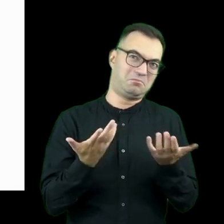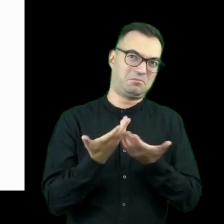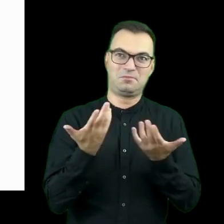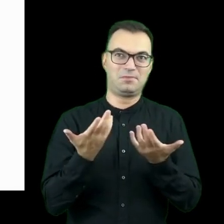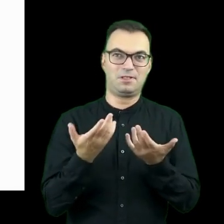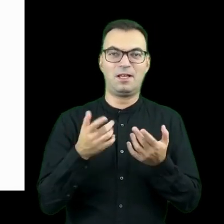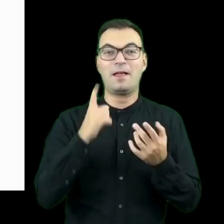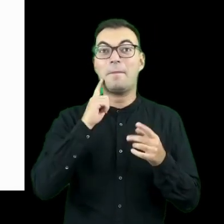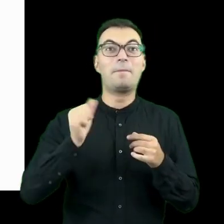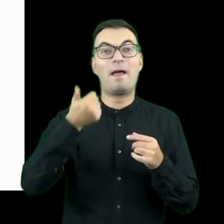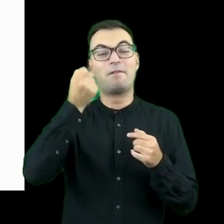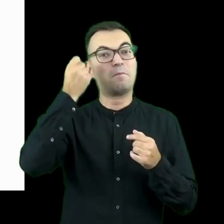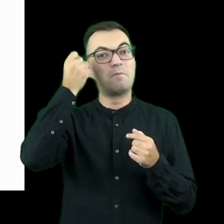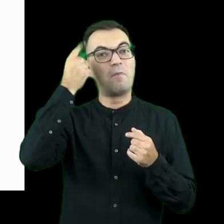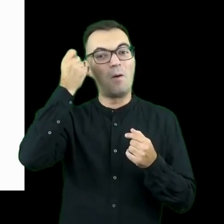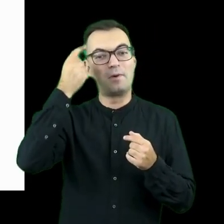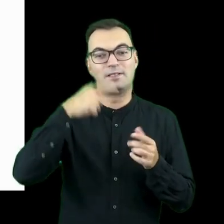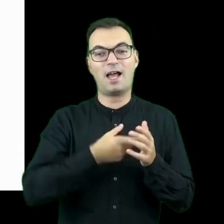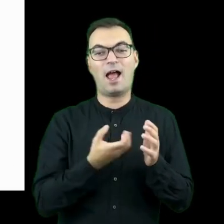w oryginalnym założeniu.